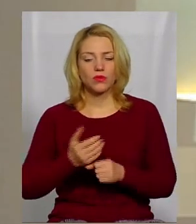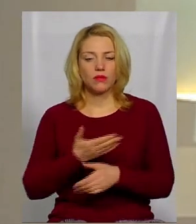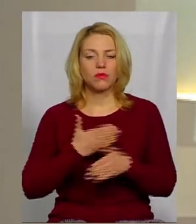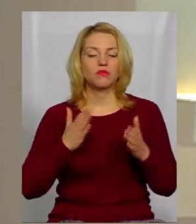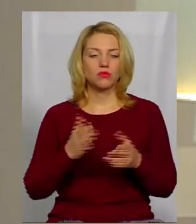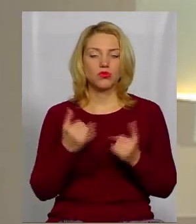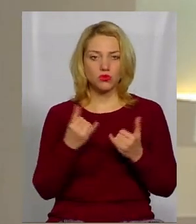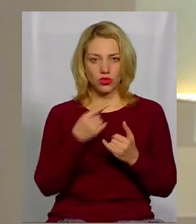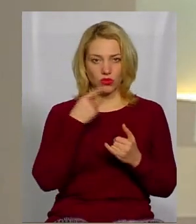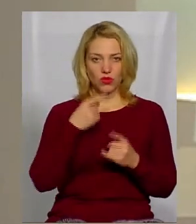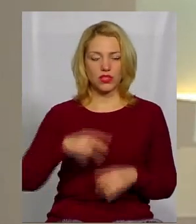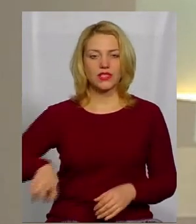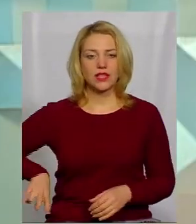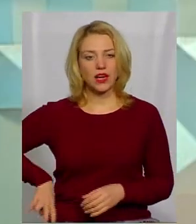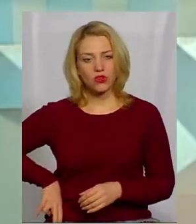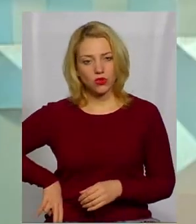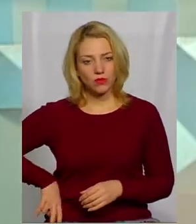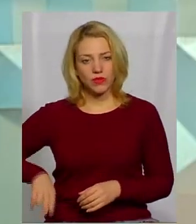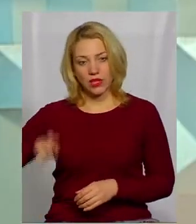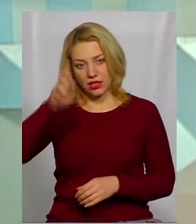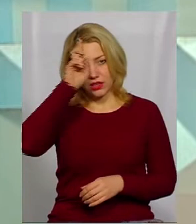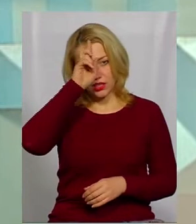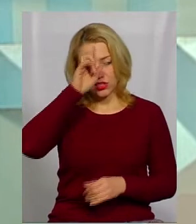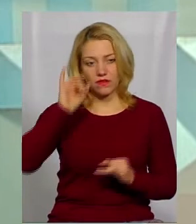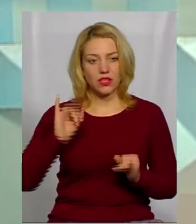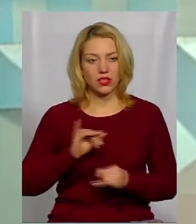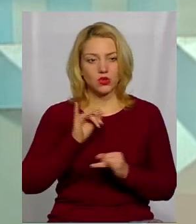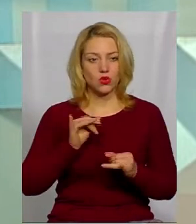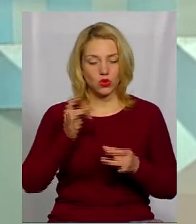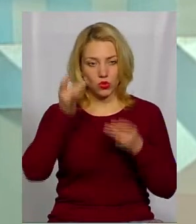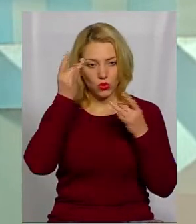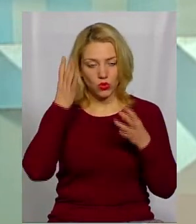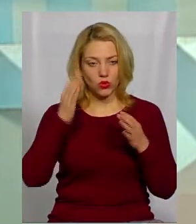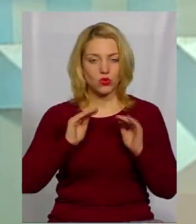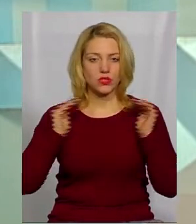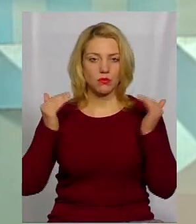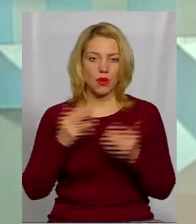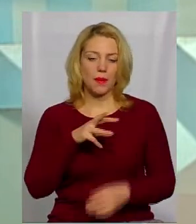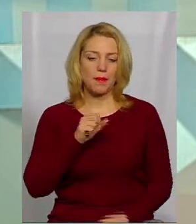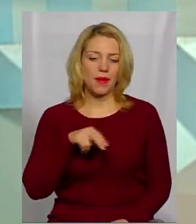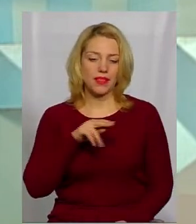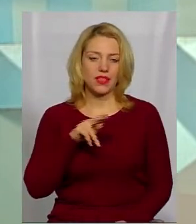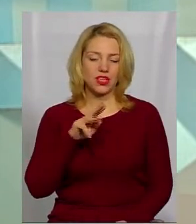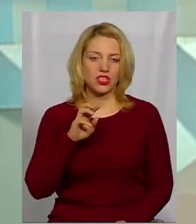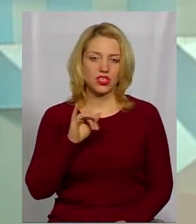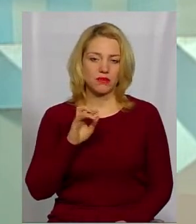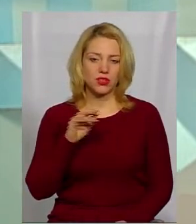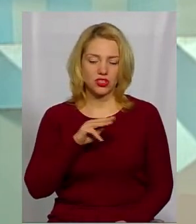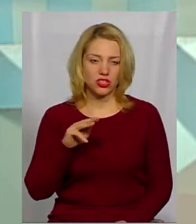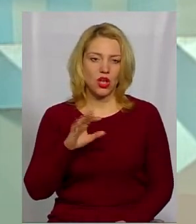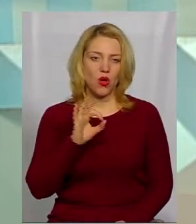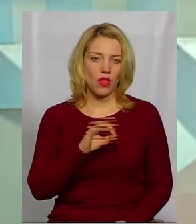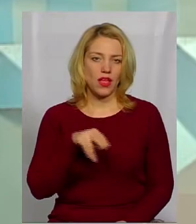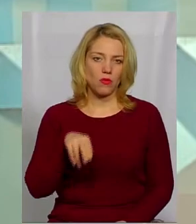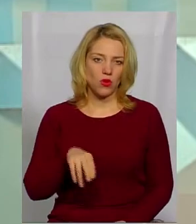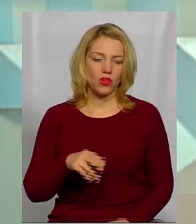будемо сьогодні говорити з директором Державного історико-культурного заповідника Межебіш Олегом Погорільцем.